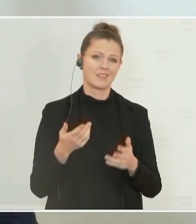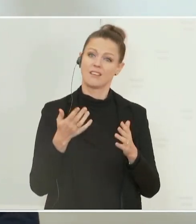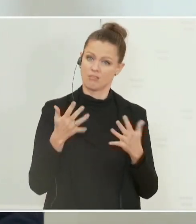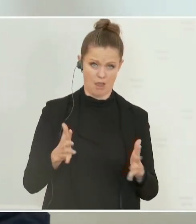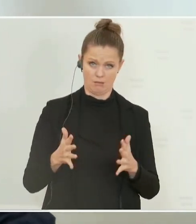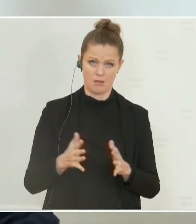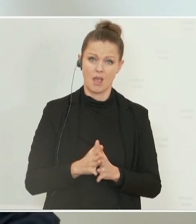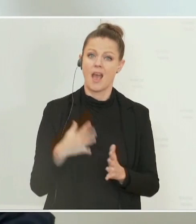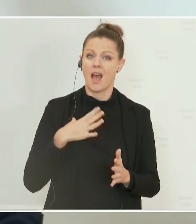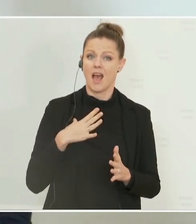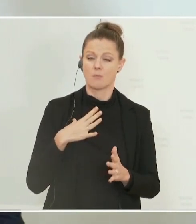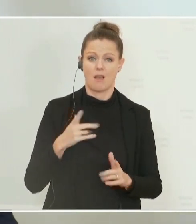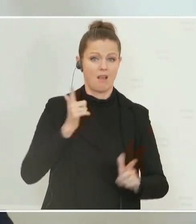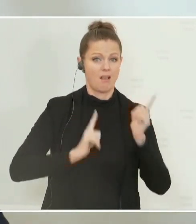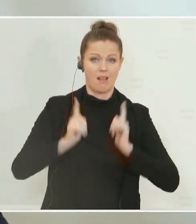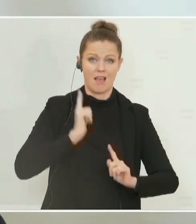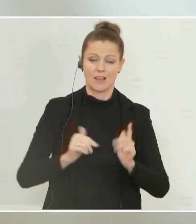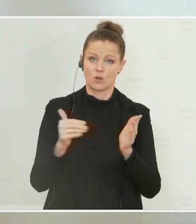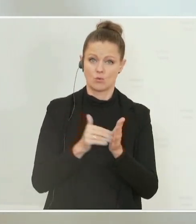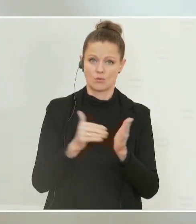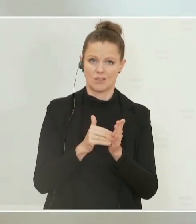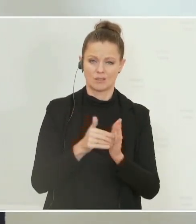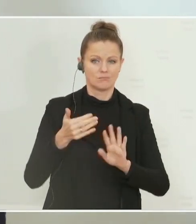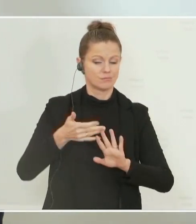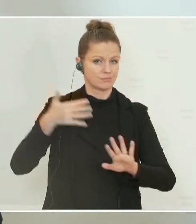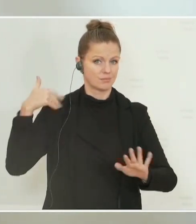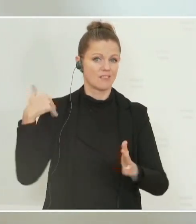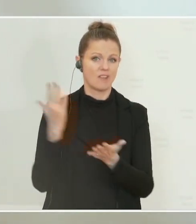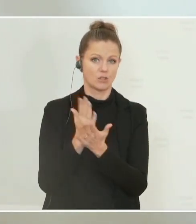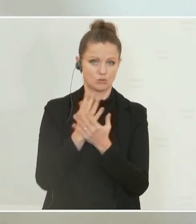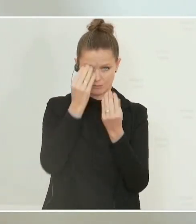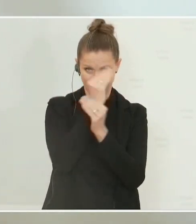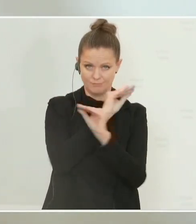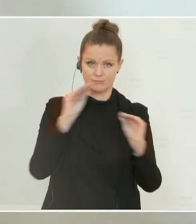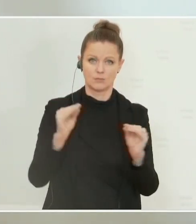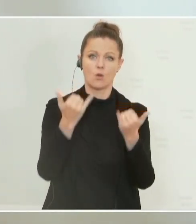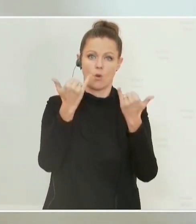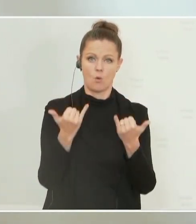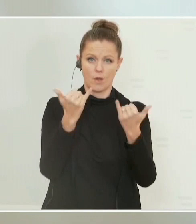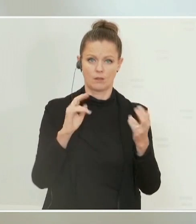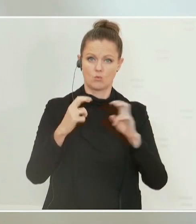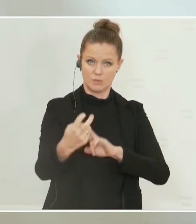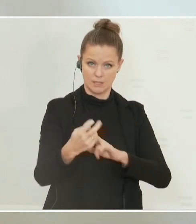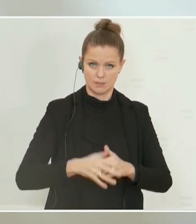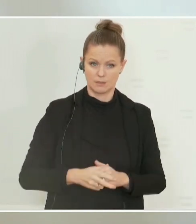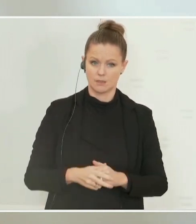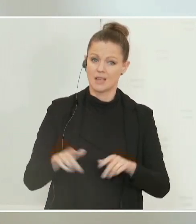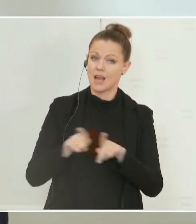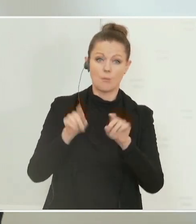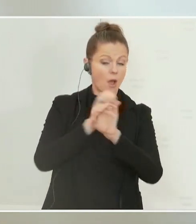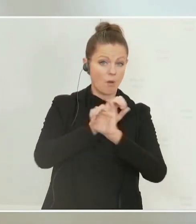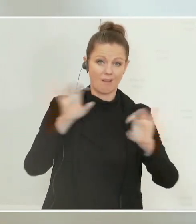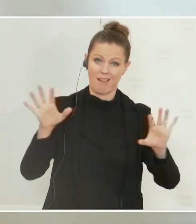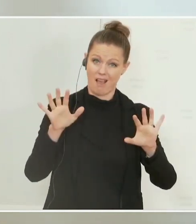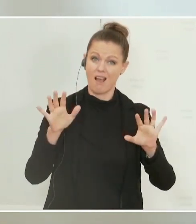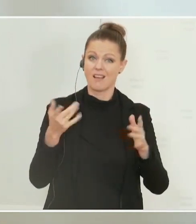notwendig. Wir haben diesen Schritt angekündigt in den vergangenen Tagen und heute wird er umgesetzt. Klar ist aber auch, das ist die